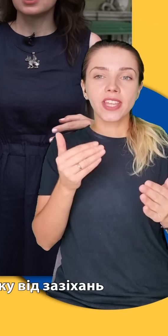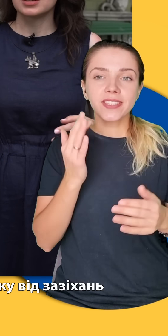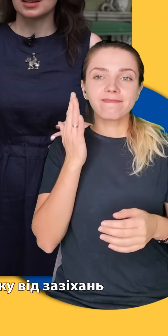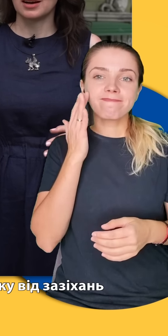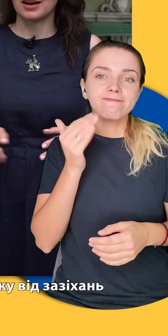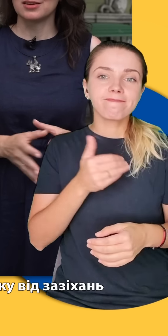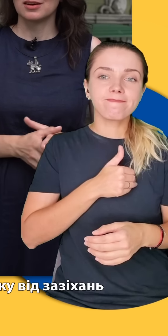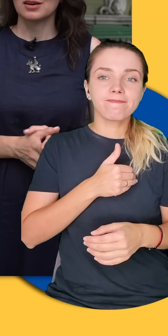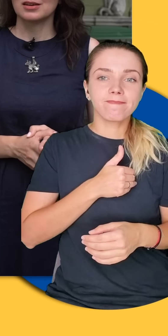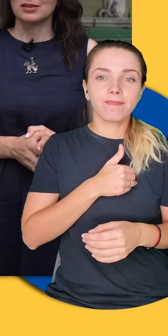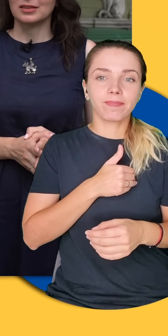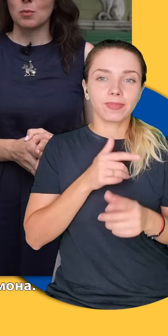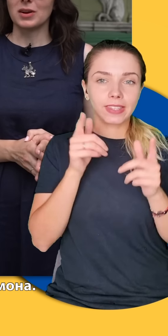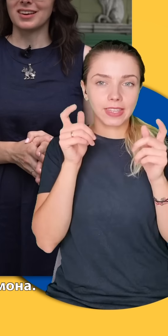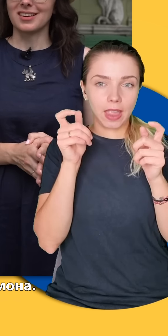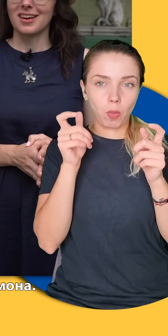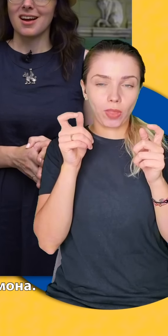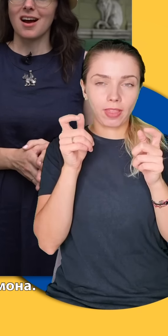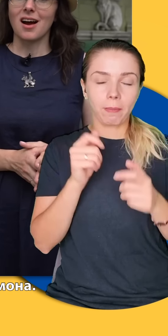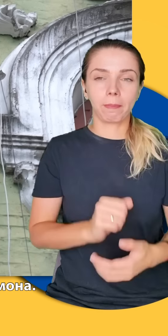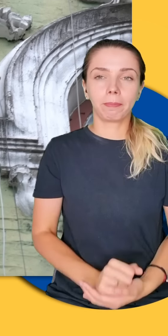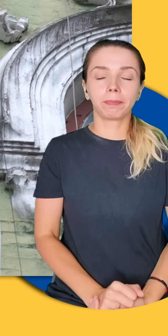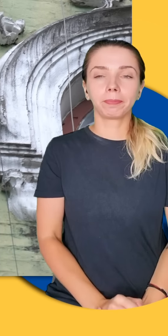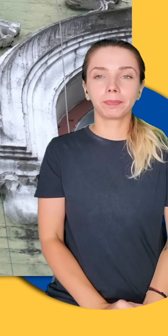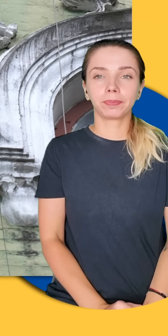від зазіхань демона.